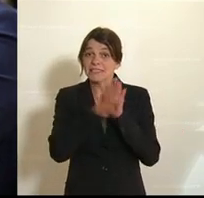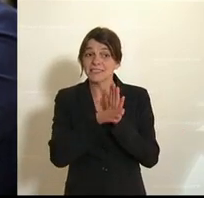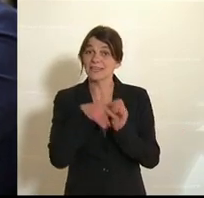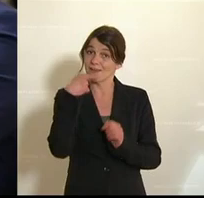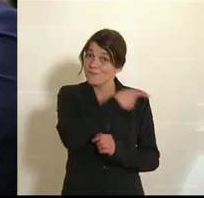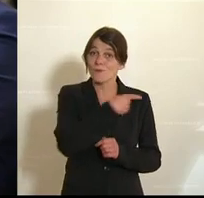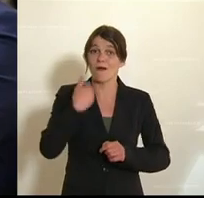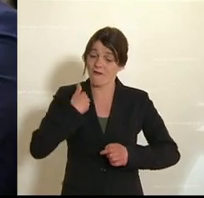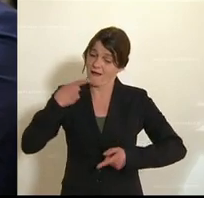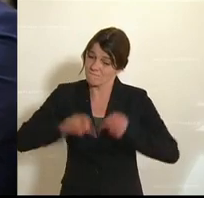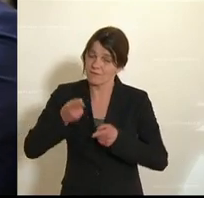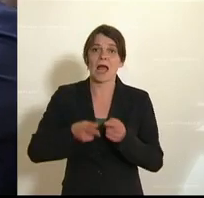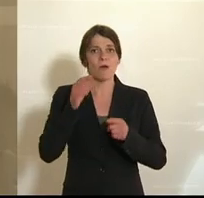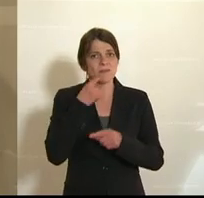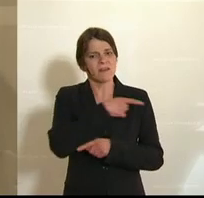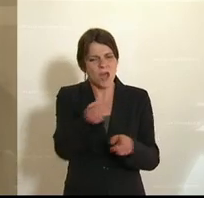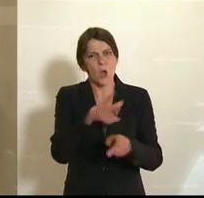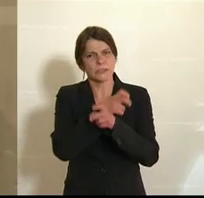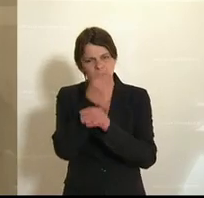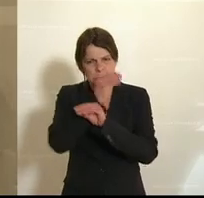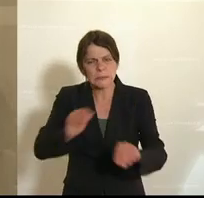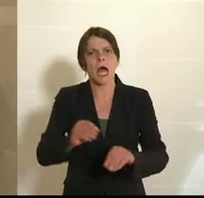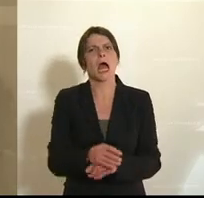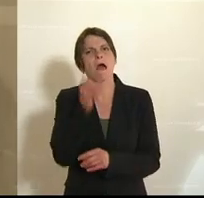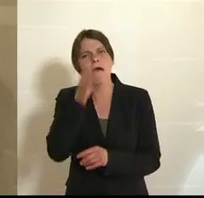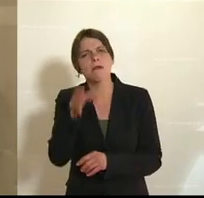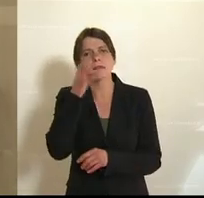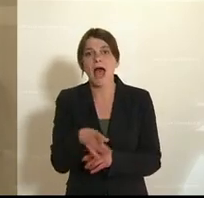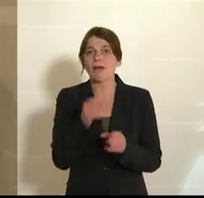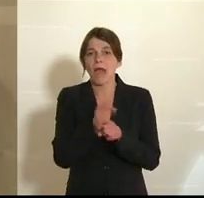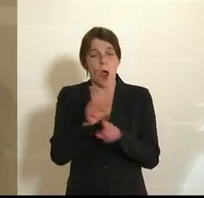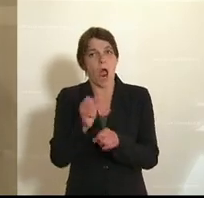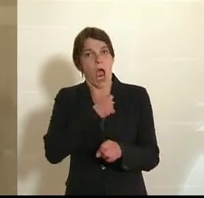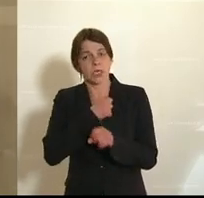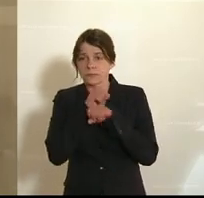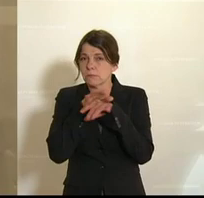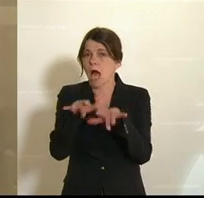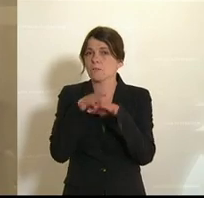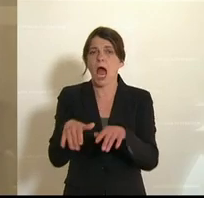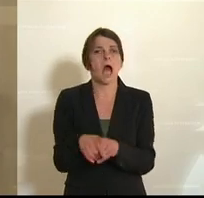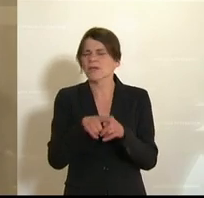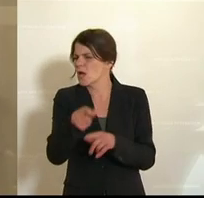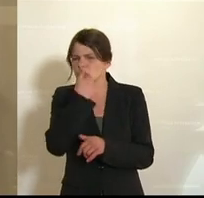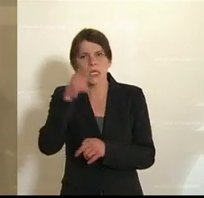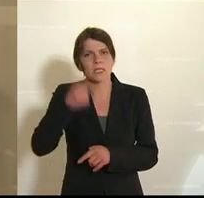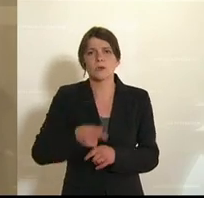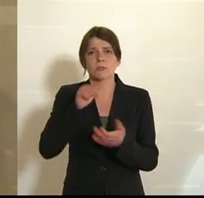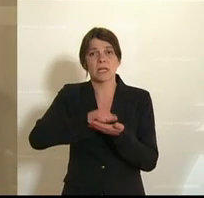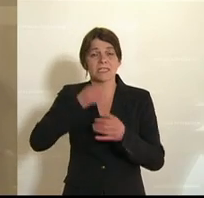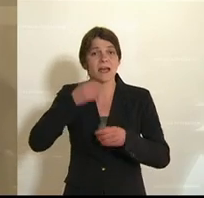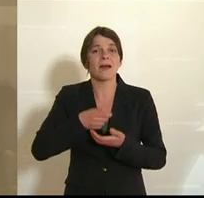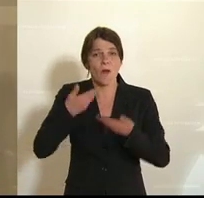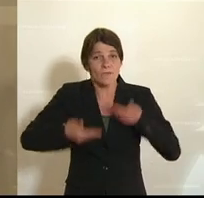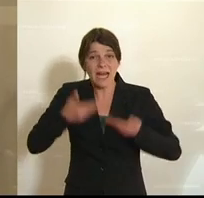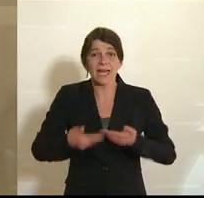den Österreicherinnen jeden Tag verbunden mit der Angstmache servieren in Ihren gefüllten 100.000 Pressekonferenzen.